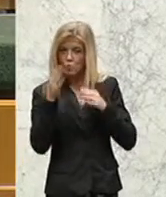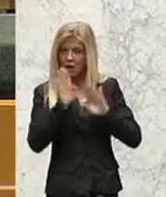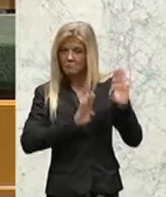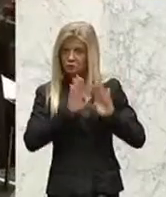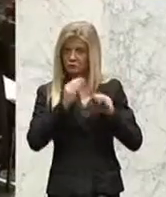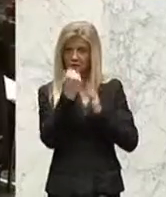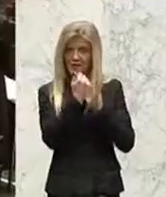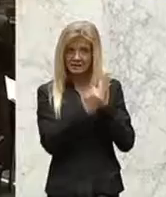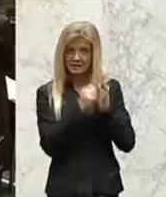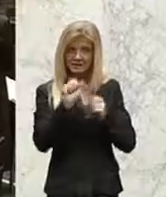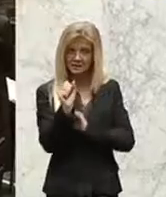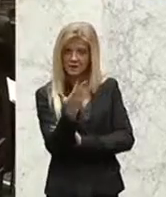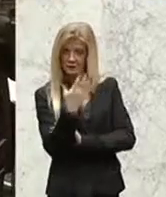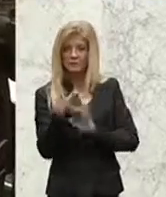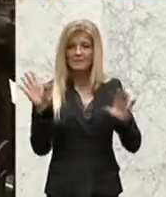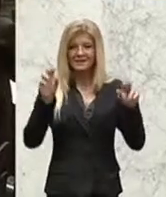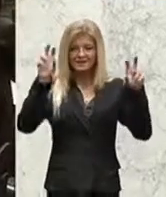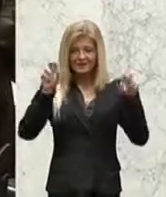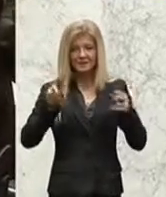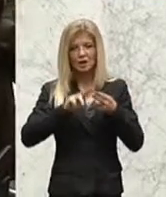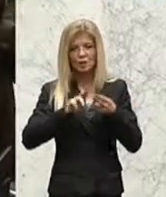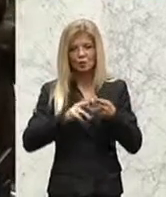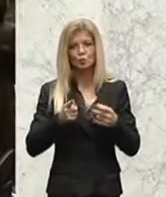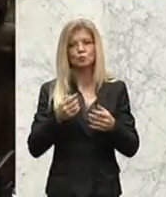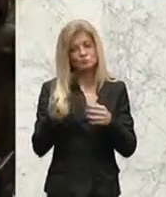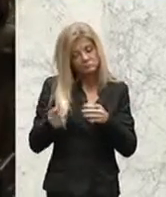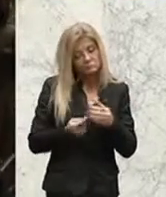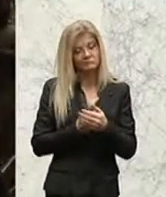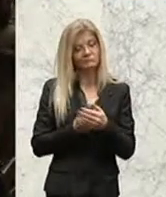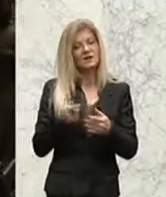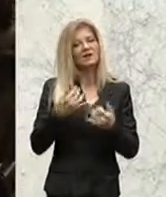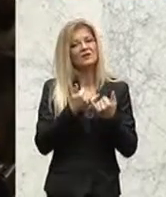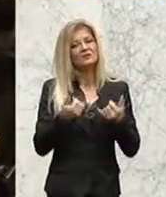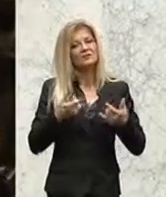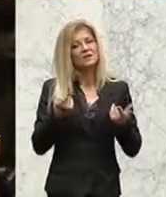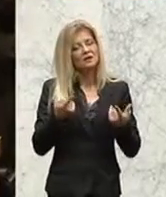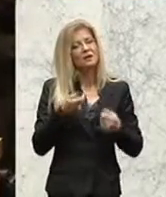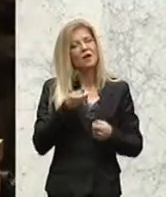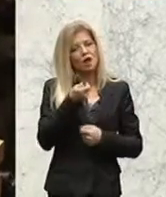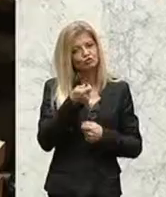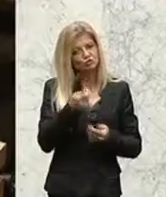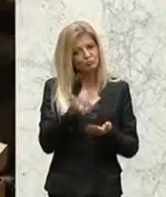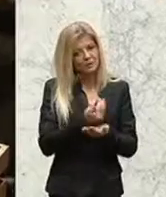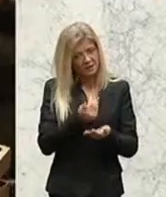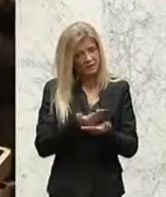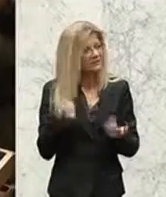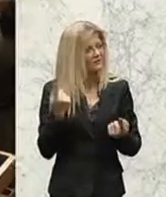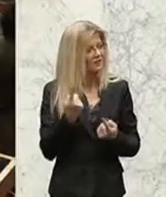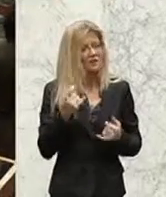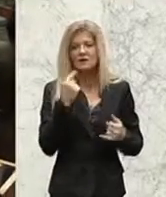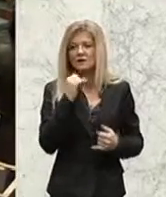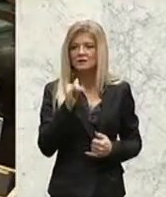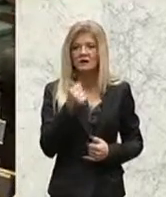Gesetzesentwurfs samt Titel und Eingang in der Fassung des Ausschussberichtes. Wer ist dafür? Das ist mit